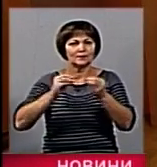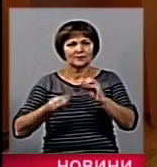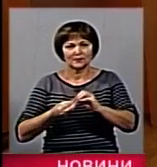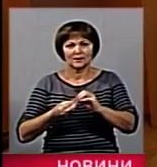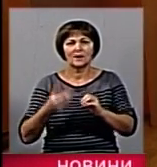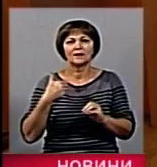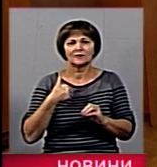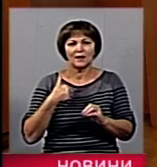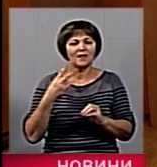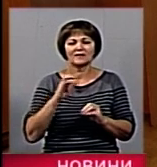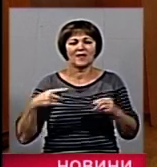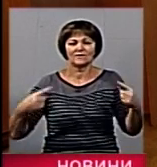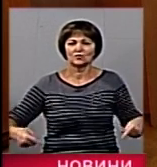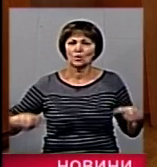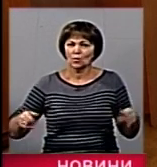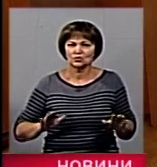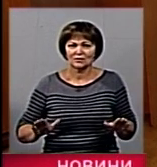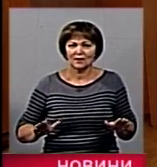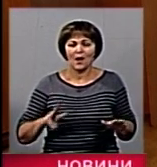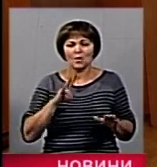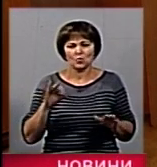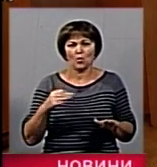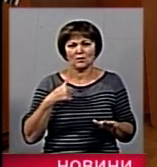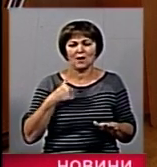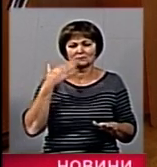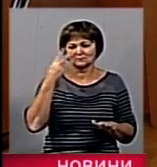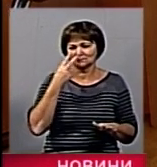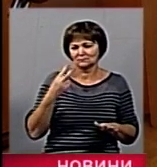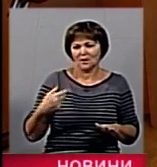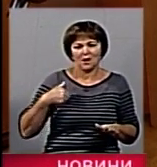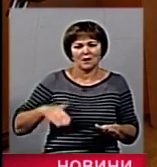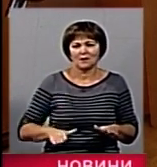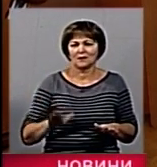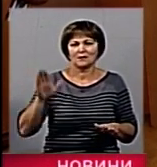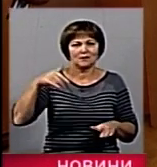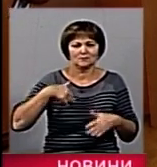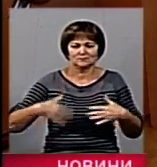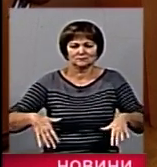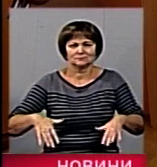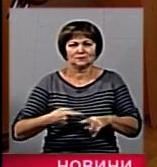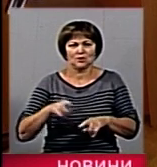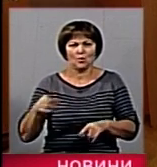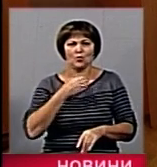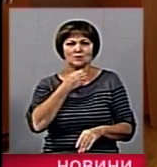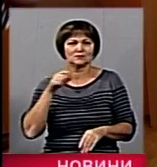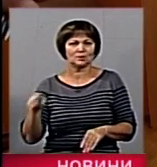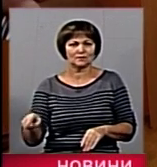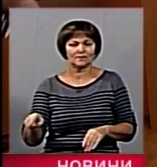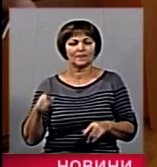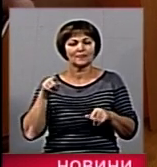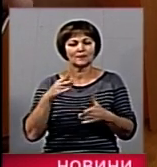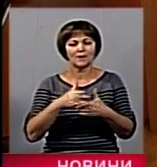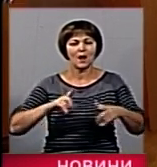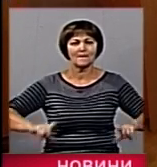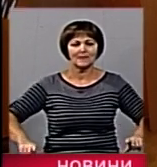Я не візочник, але на перший погляд, я б сюди не заїхав би на візку в міську раду. Лежить плитка,